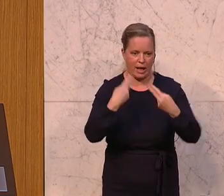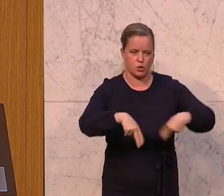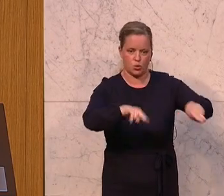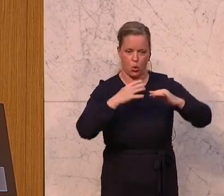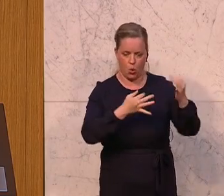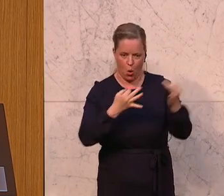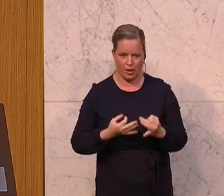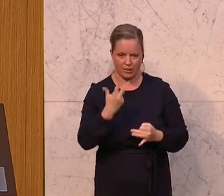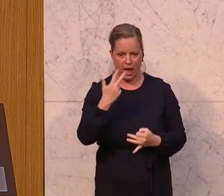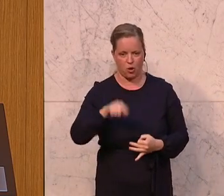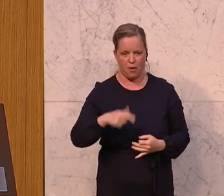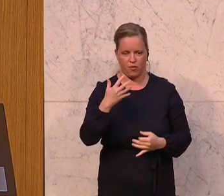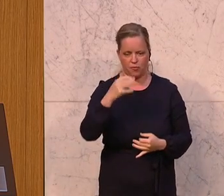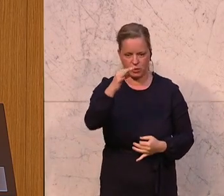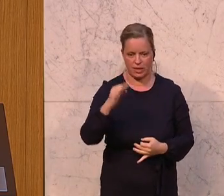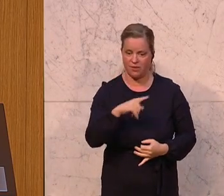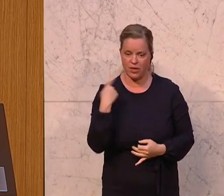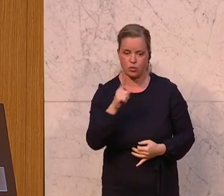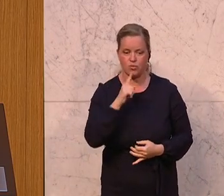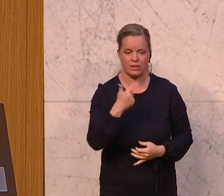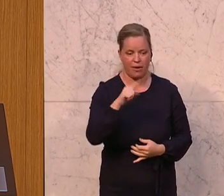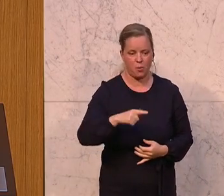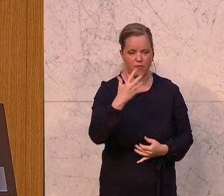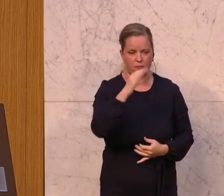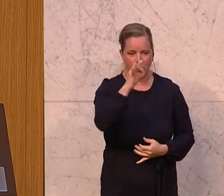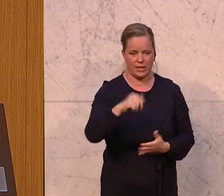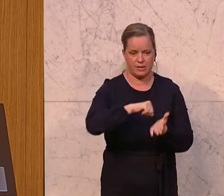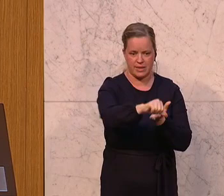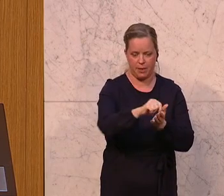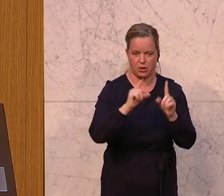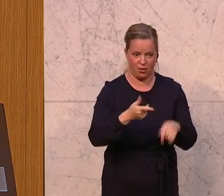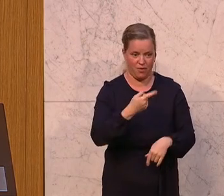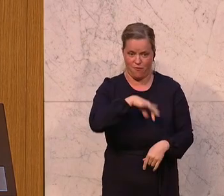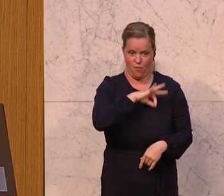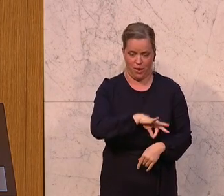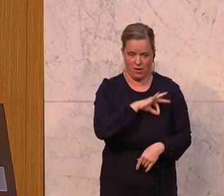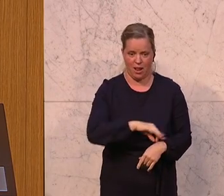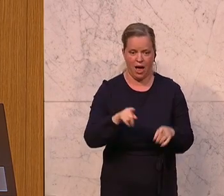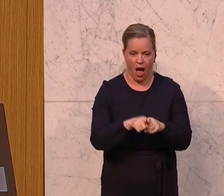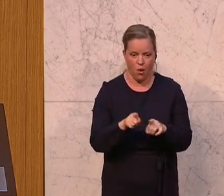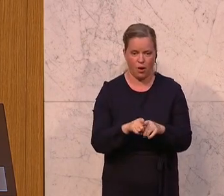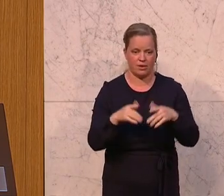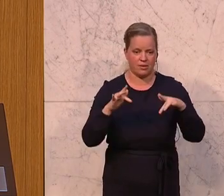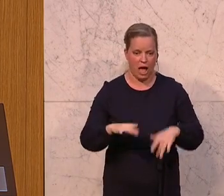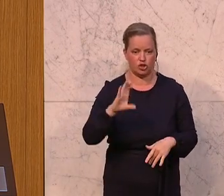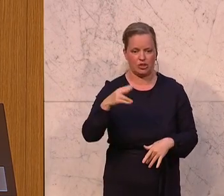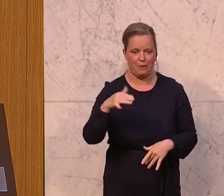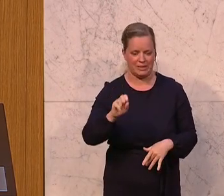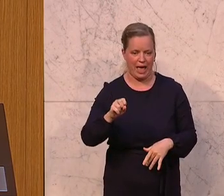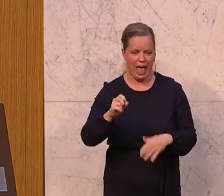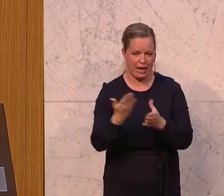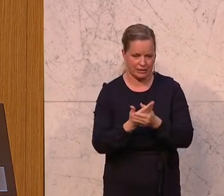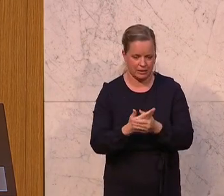,5 Prozent und zahlen tun wir nur 2,5 Prozent. Also wir sind ein Profiteur und das Gleiche ist beim Chips Act. Und genau deswegen ist